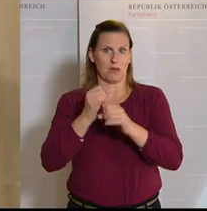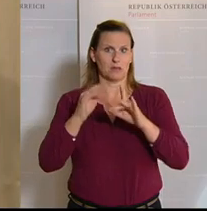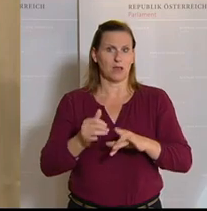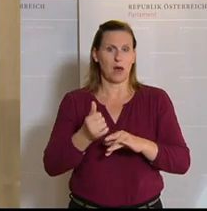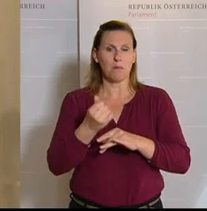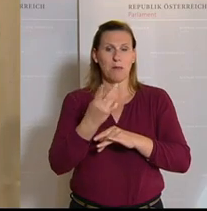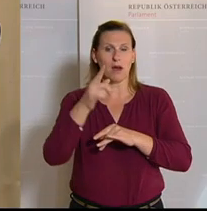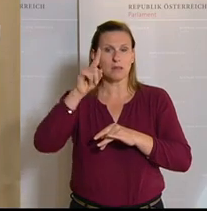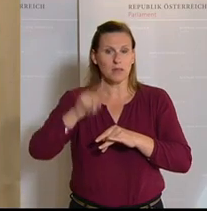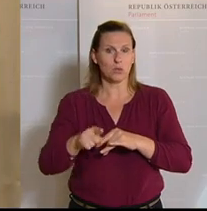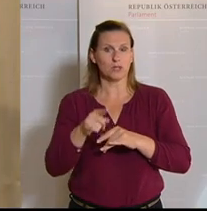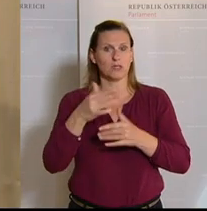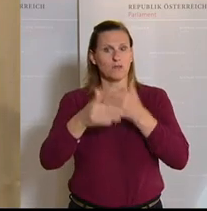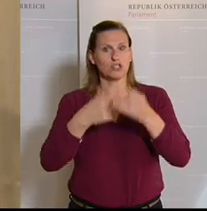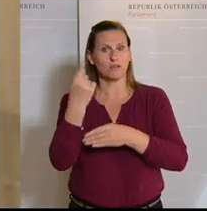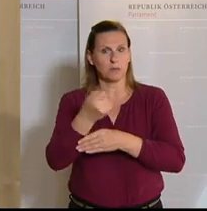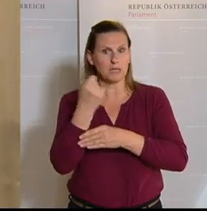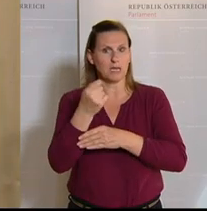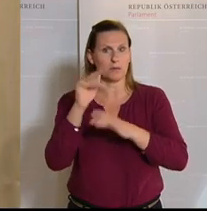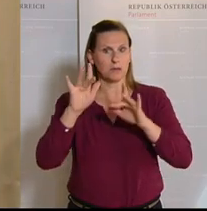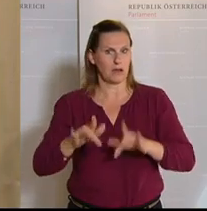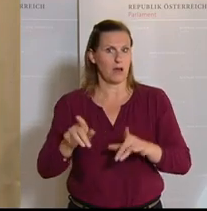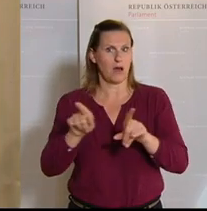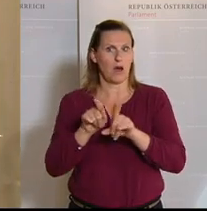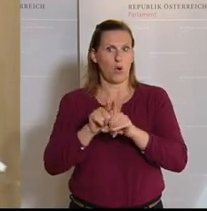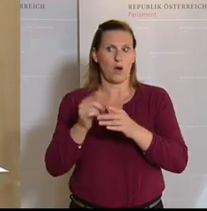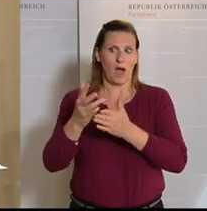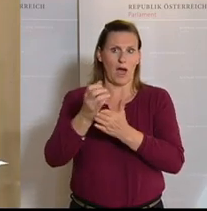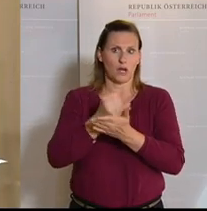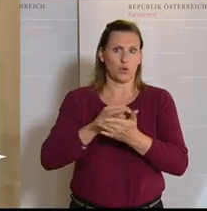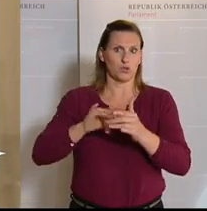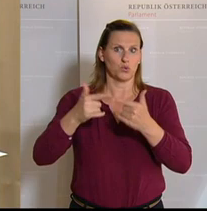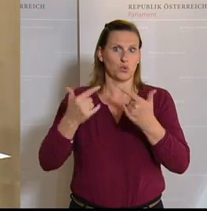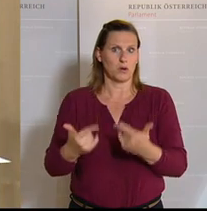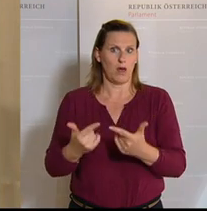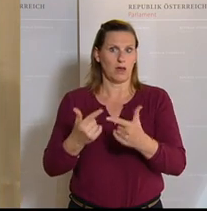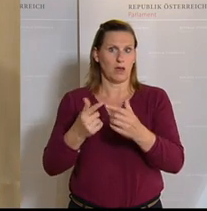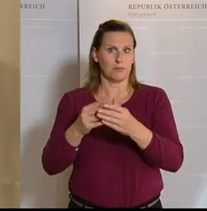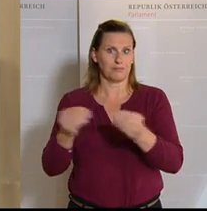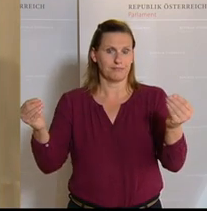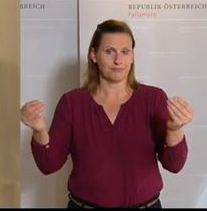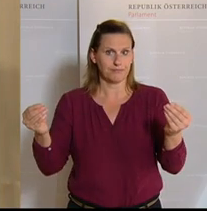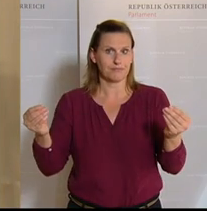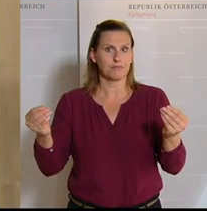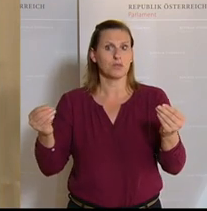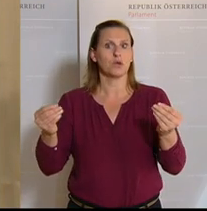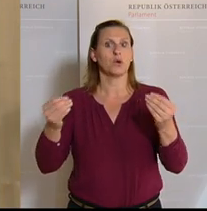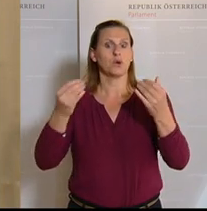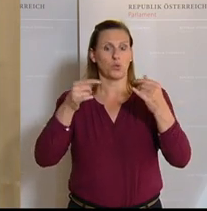Zigtausende Wirtschaftstreibende haben ebenfalls ihre Einkommensgrundlage verloren. Und dieser